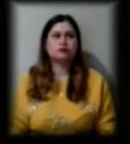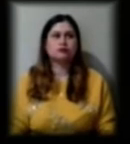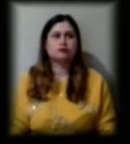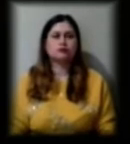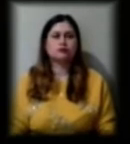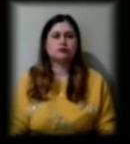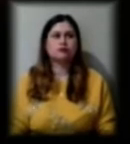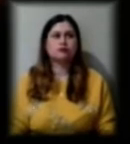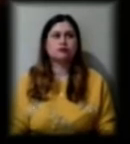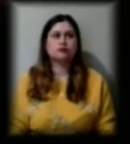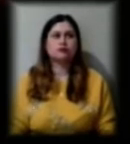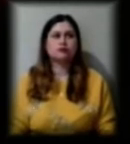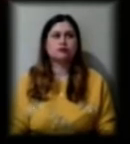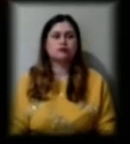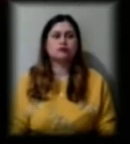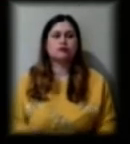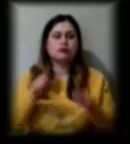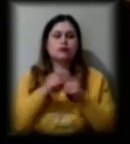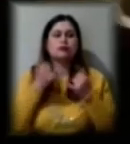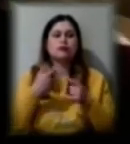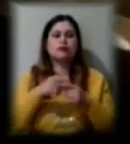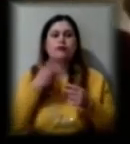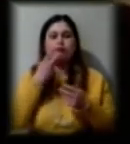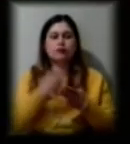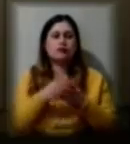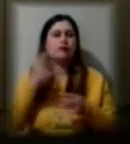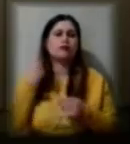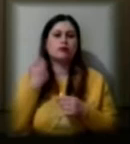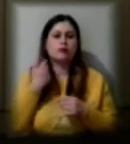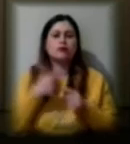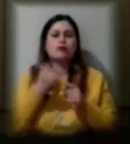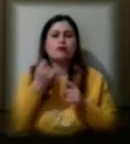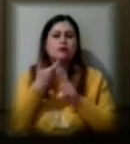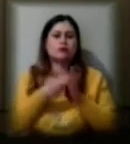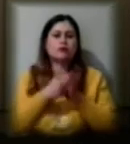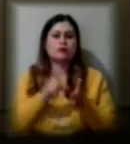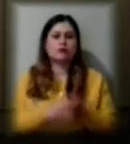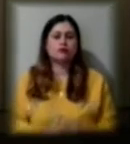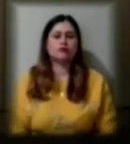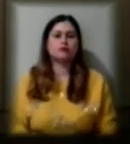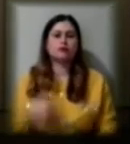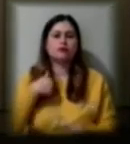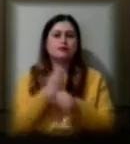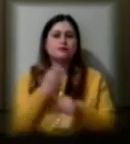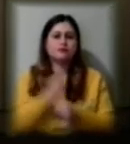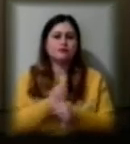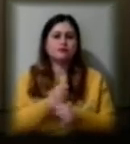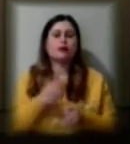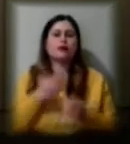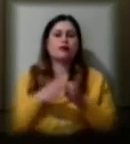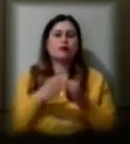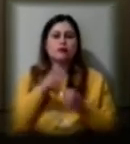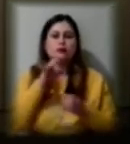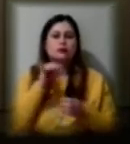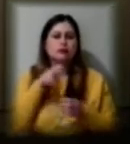Так нині виглядає урок англійської в 11-му класі. Ми створили групу в скайпі і